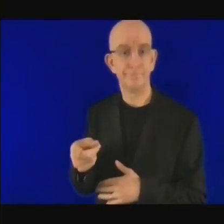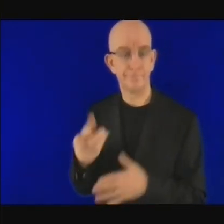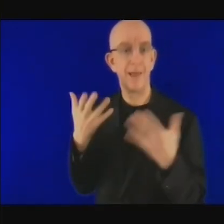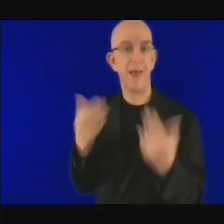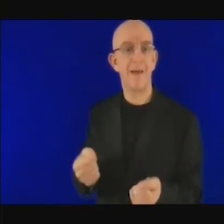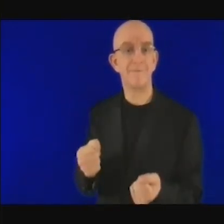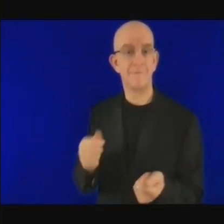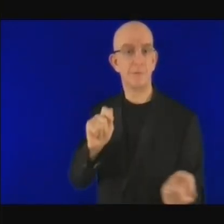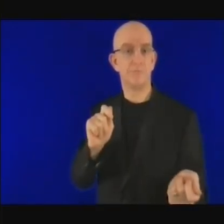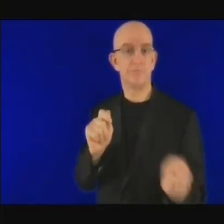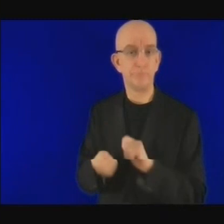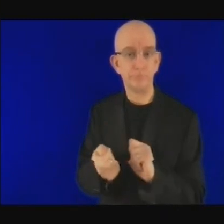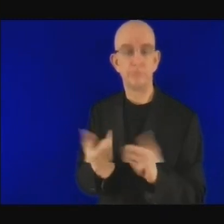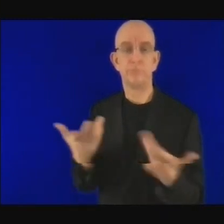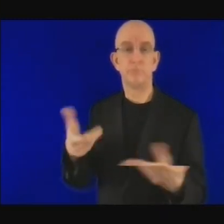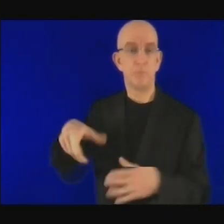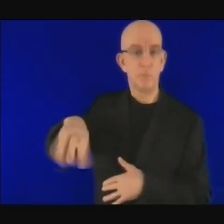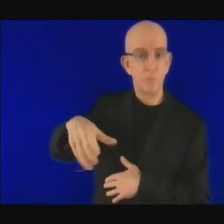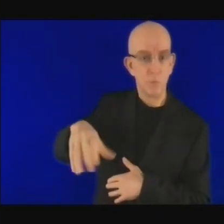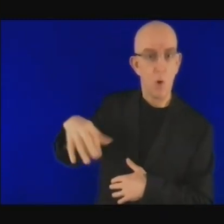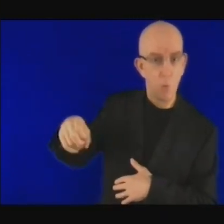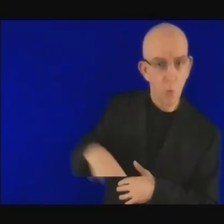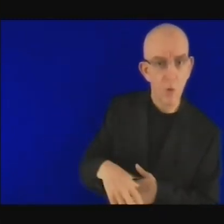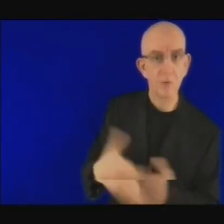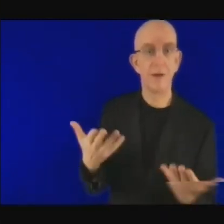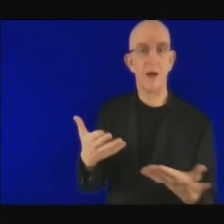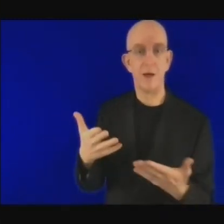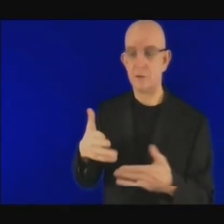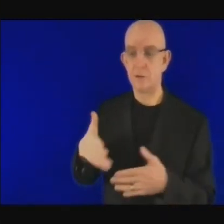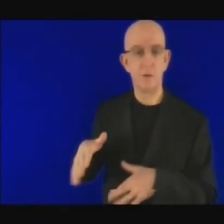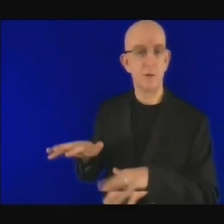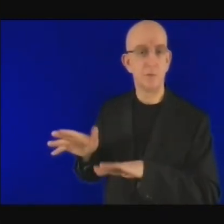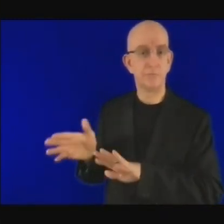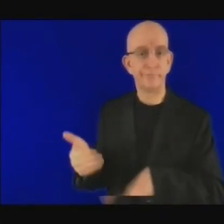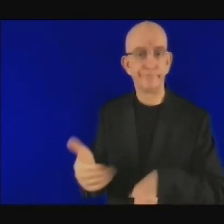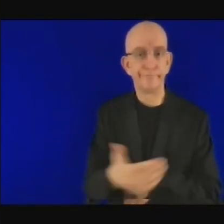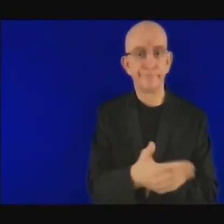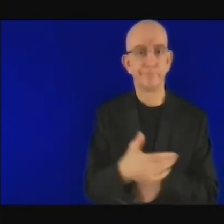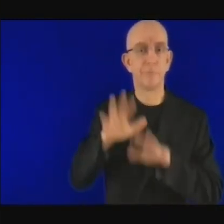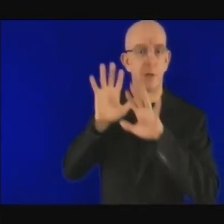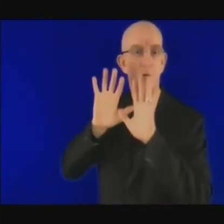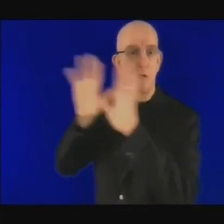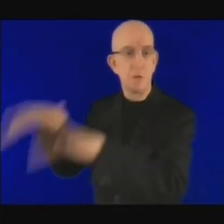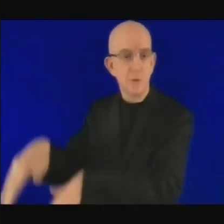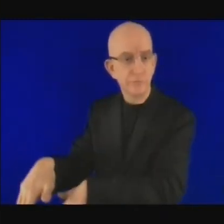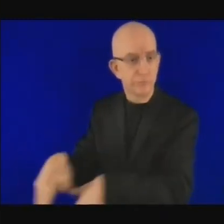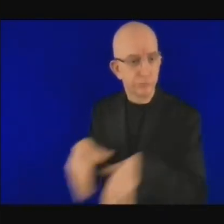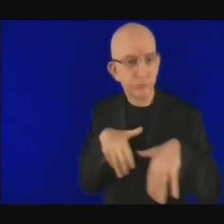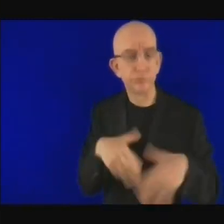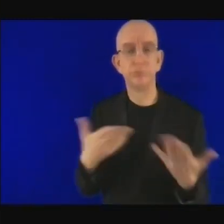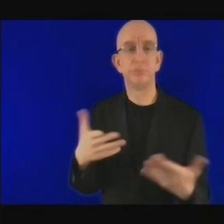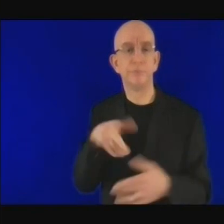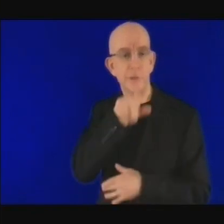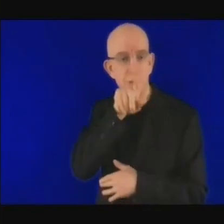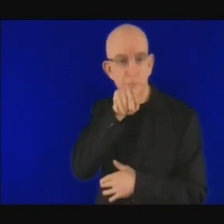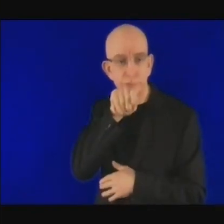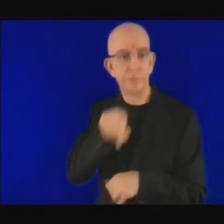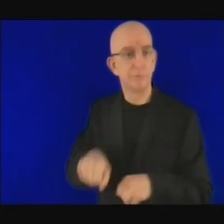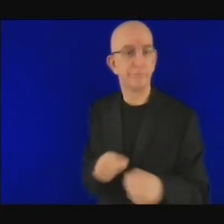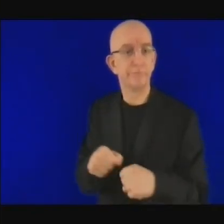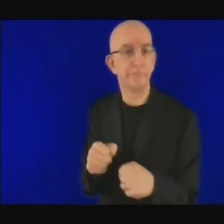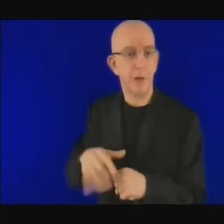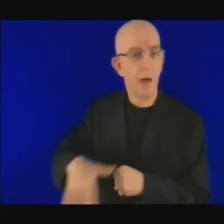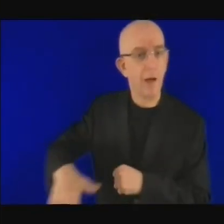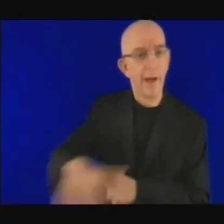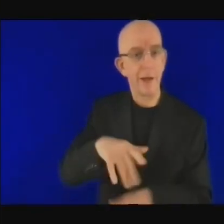Et puis, avec les contributions déterminées au niveau national, la plupart des pays de